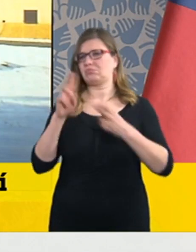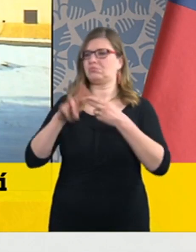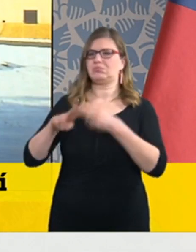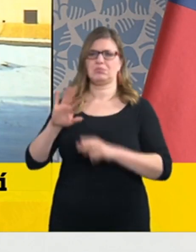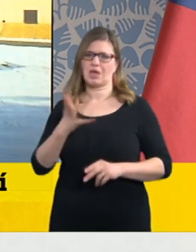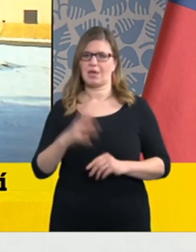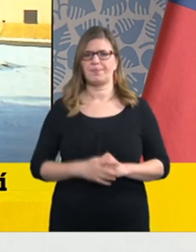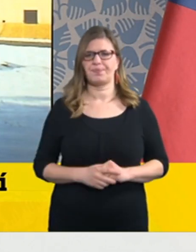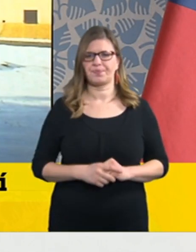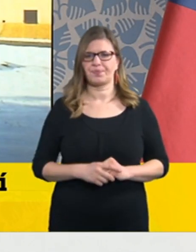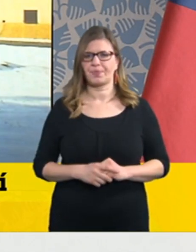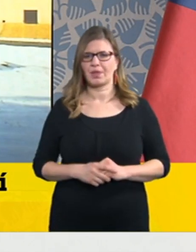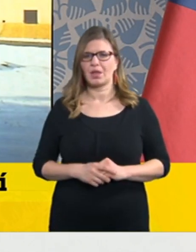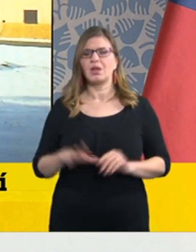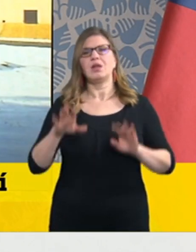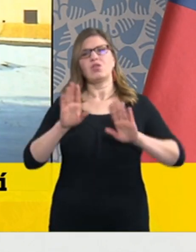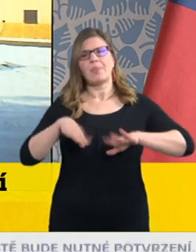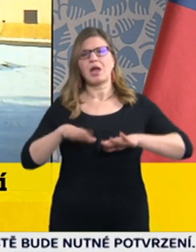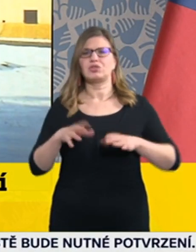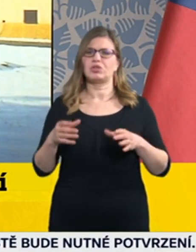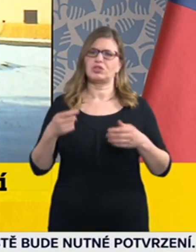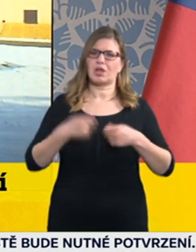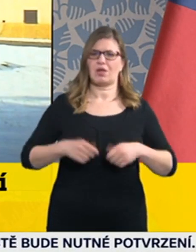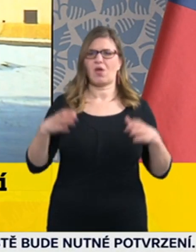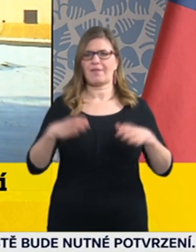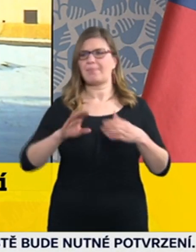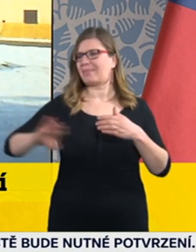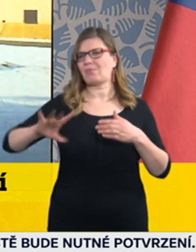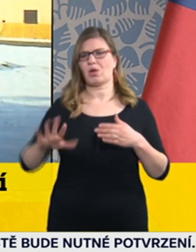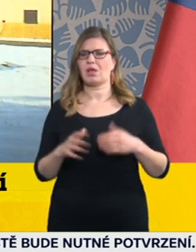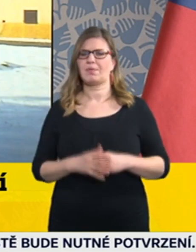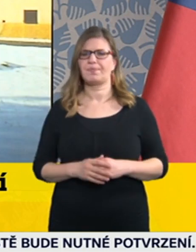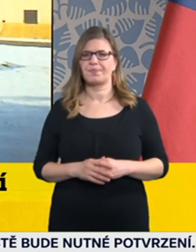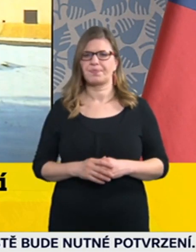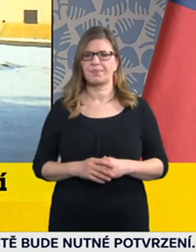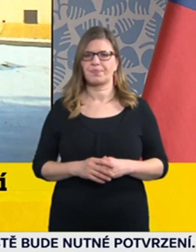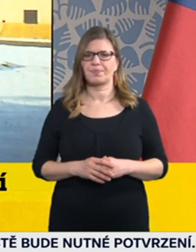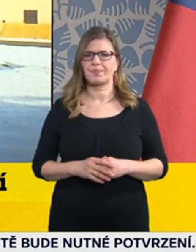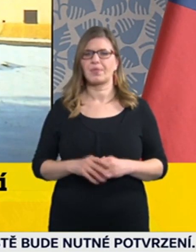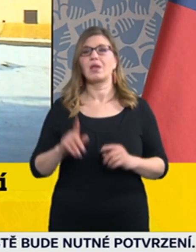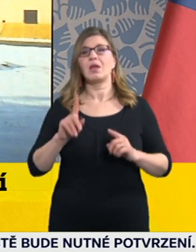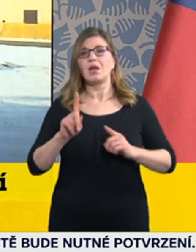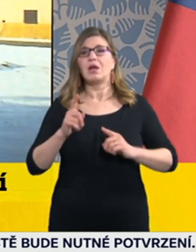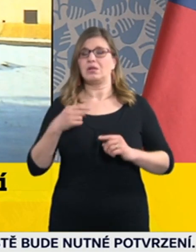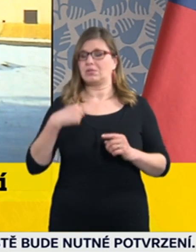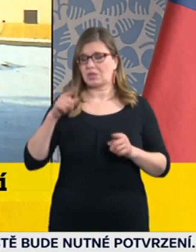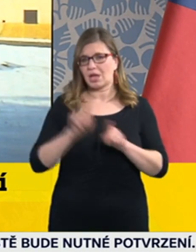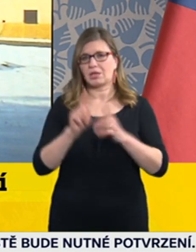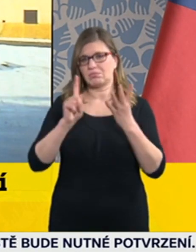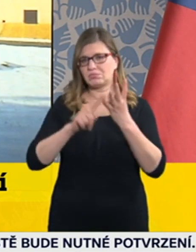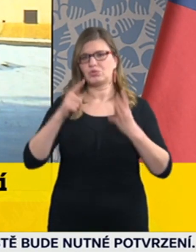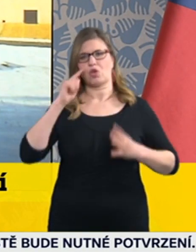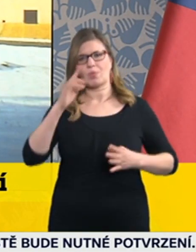domácnosti. Řekli jsme a to usnesení říká, důrazně doporučujeme, aby se lidé